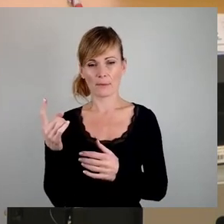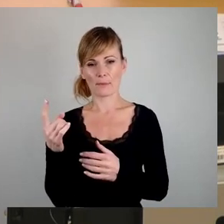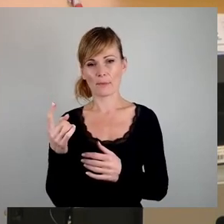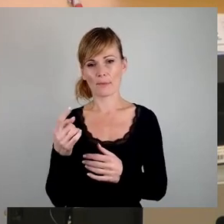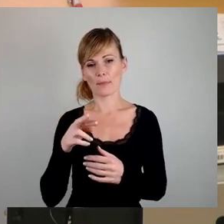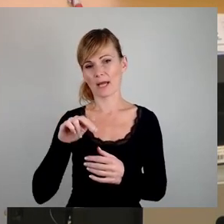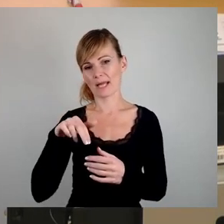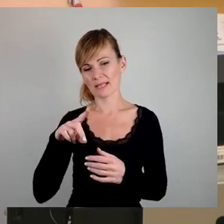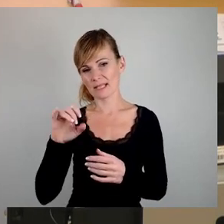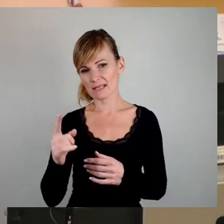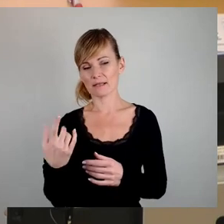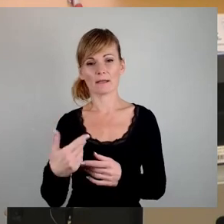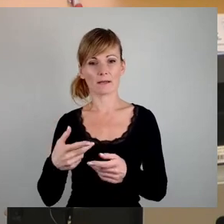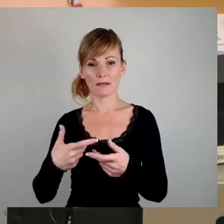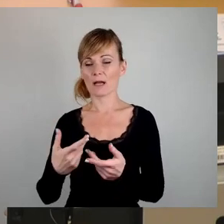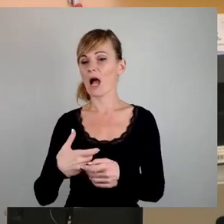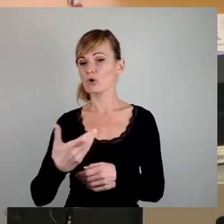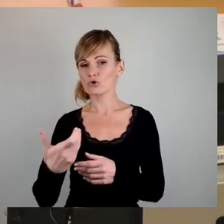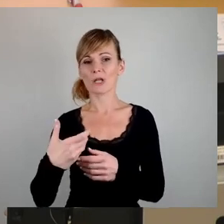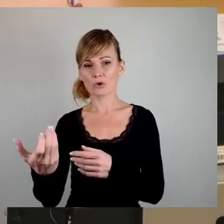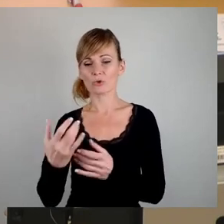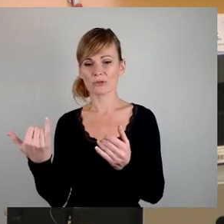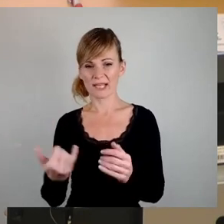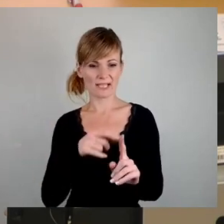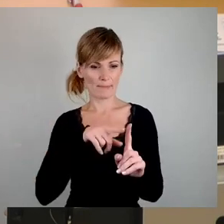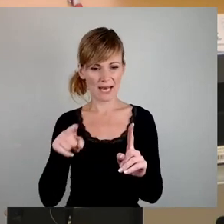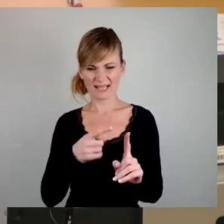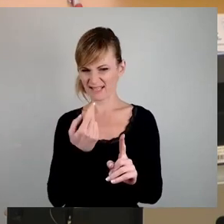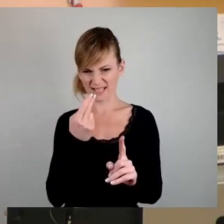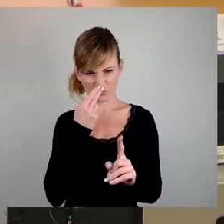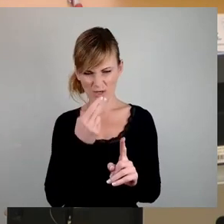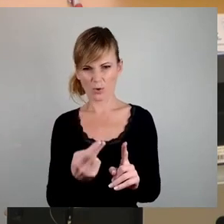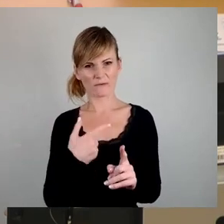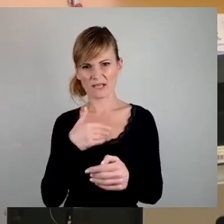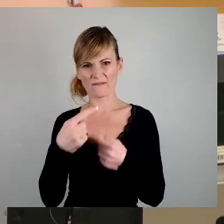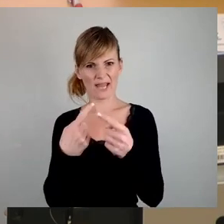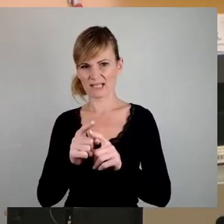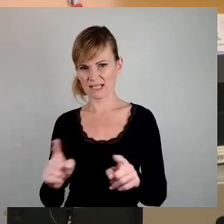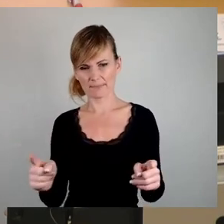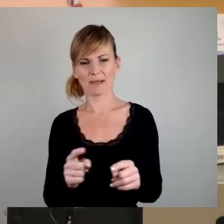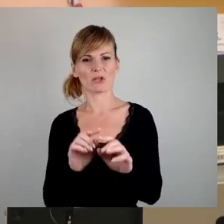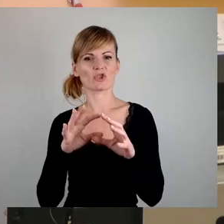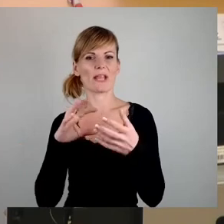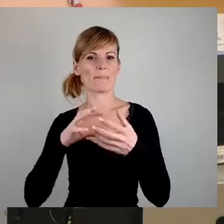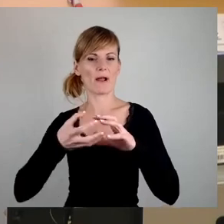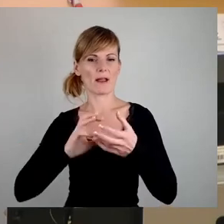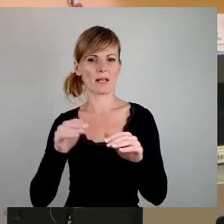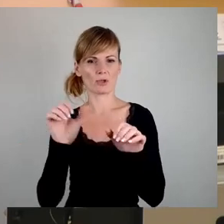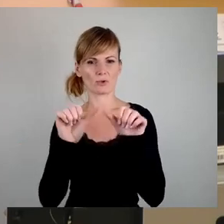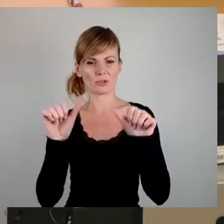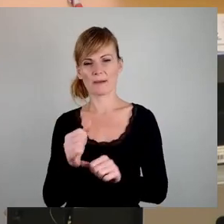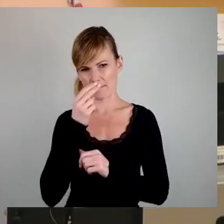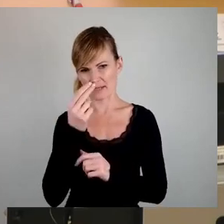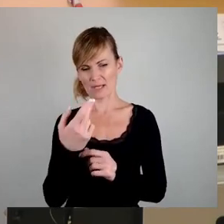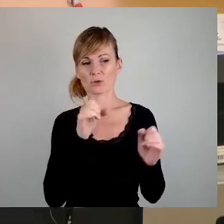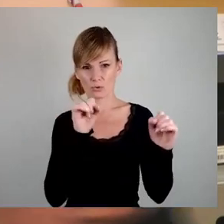ausgeschüttet hat und das in den Bilanzen jetzt relativ hässlich aussieht, weil das nämlich nicht mehr weitergeht. Das ein Schneeballsystem. Werden wir mal sehen, wie es funktioniert. Stimmen Sie lieber zu, sonst kriegen Sie Ärger mit